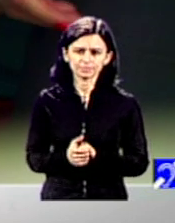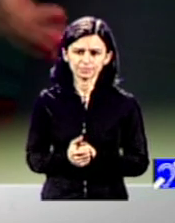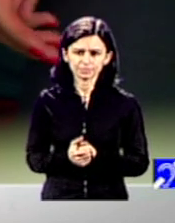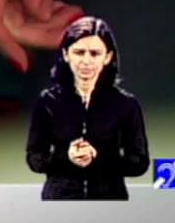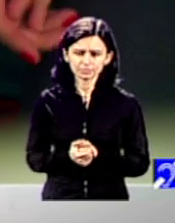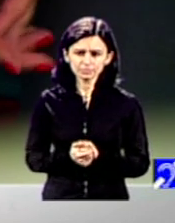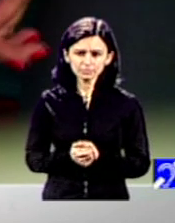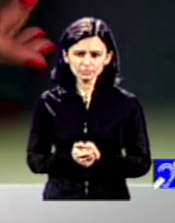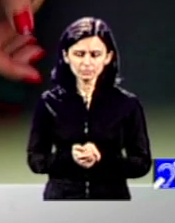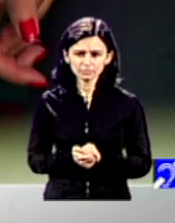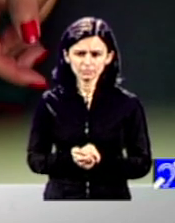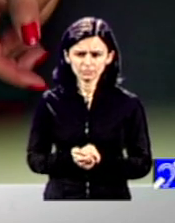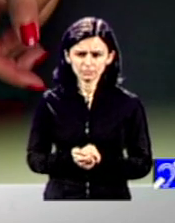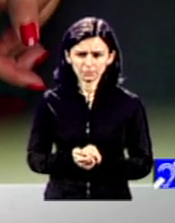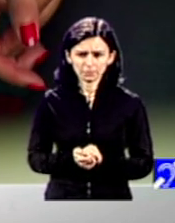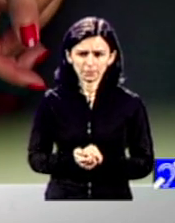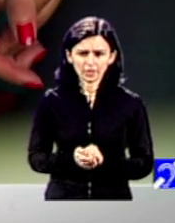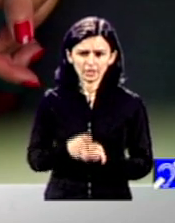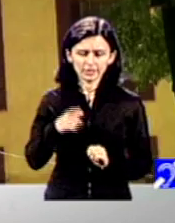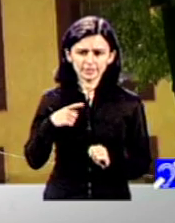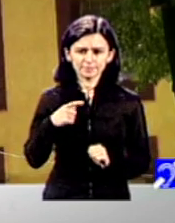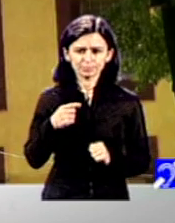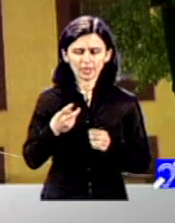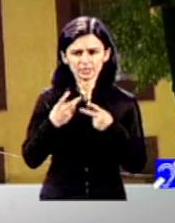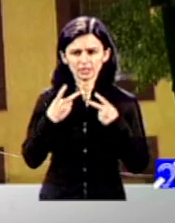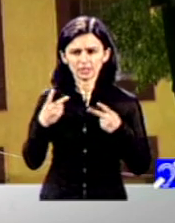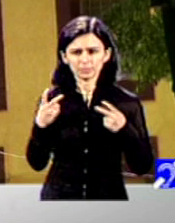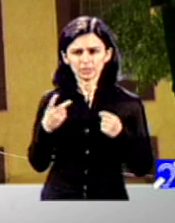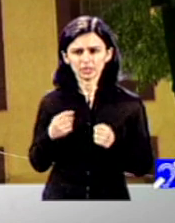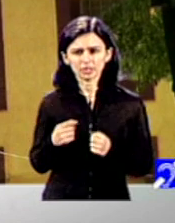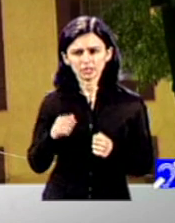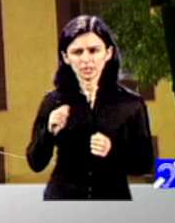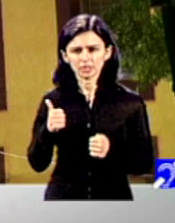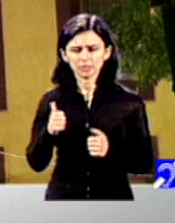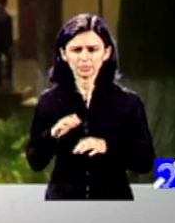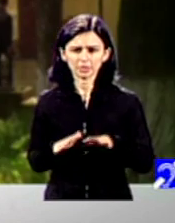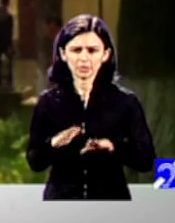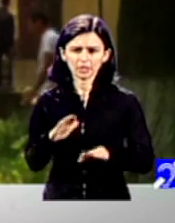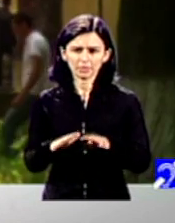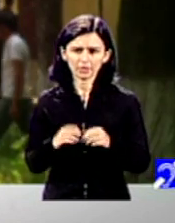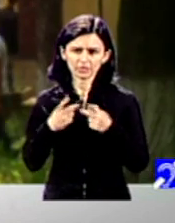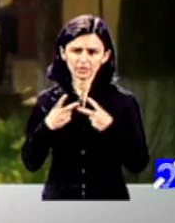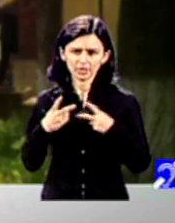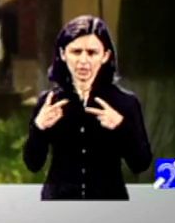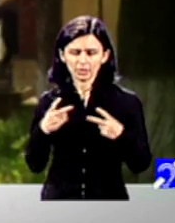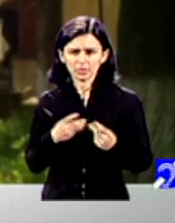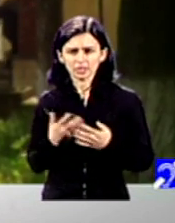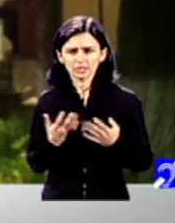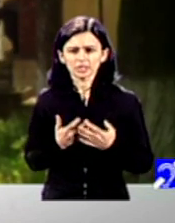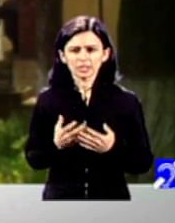este important e că primii pași importanți pe care au fost luați în vederea